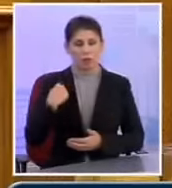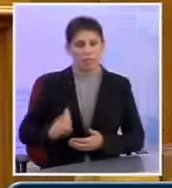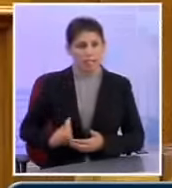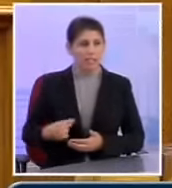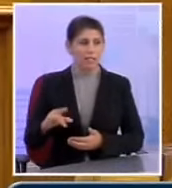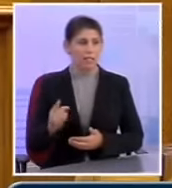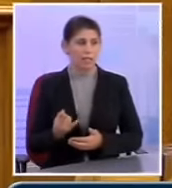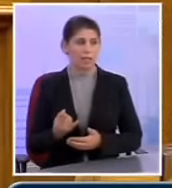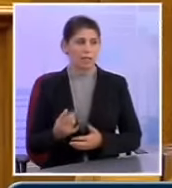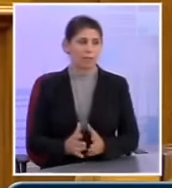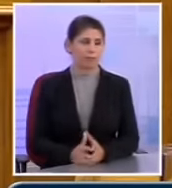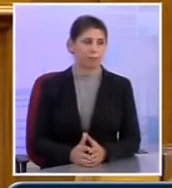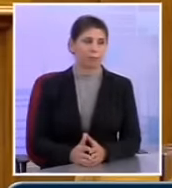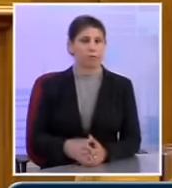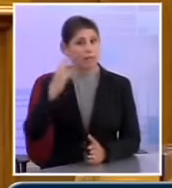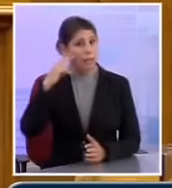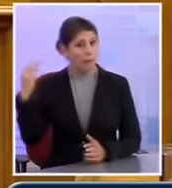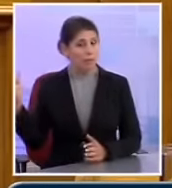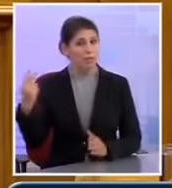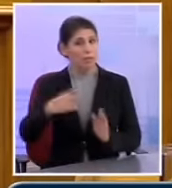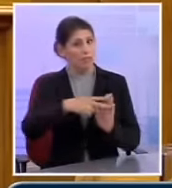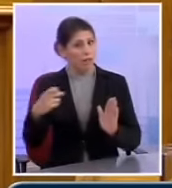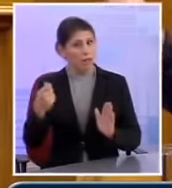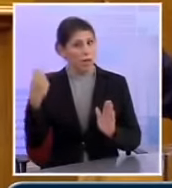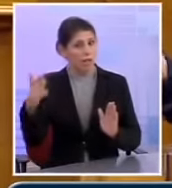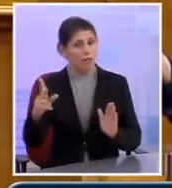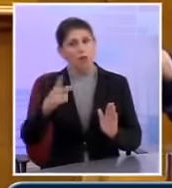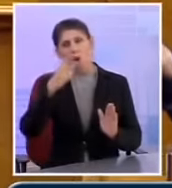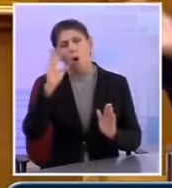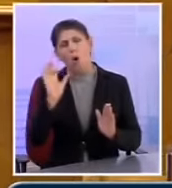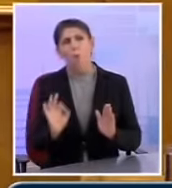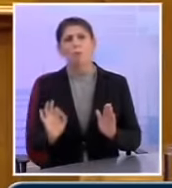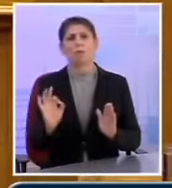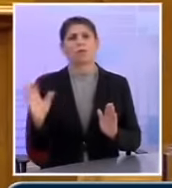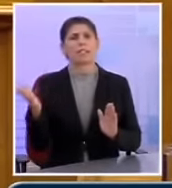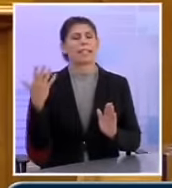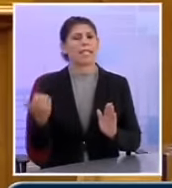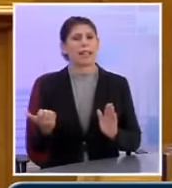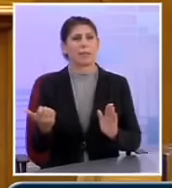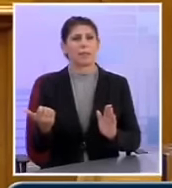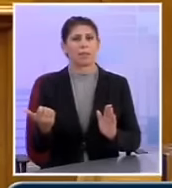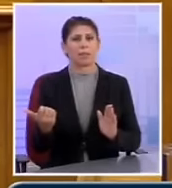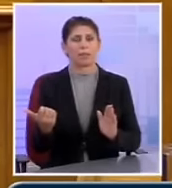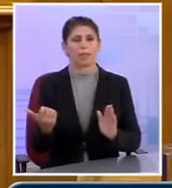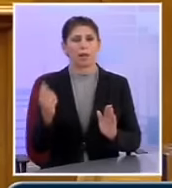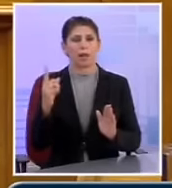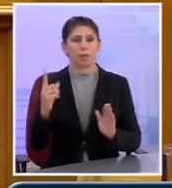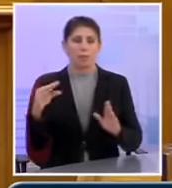τα πανεπιστήμια να βγάζουν τα λεφτά τους όπως θα ήταν αν υπήρχε μια